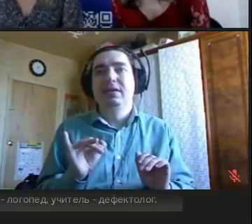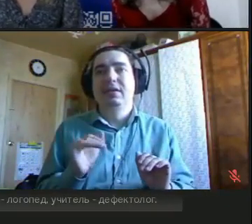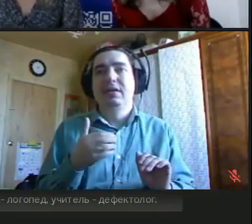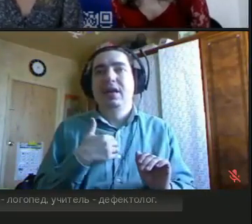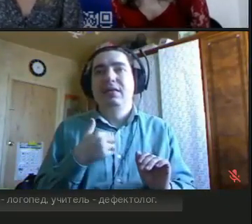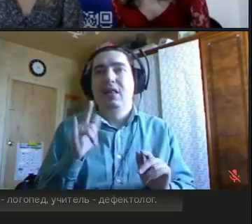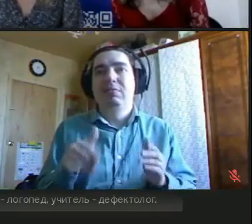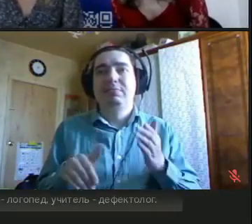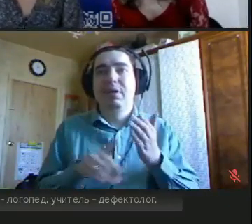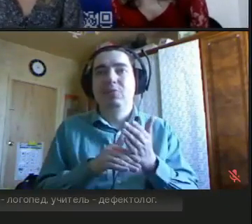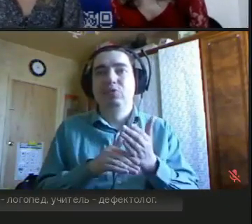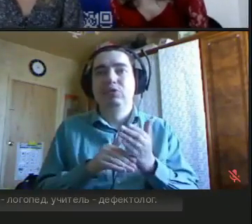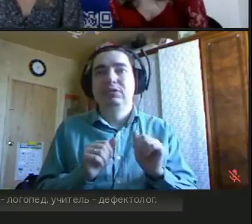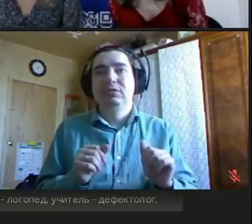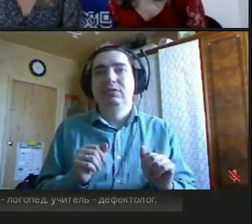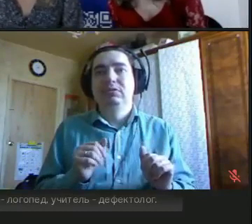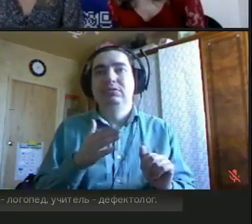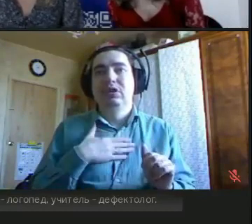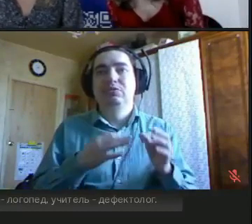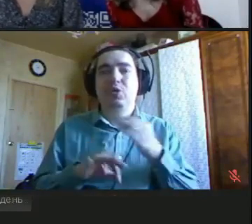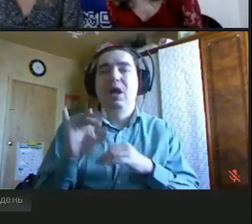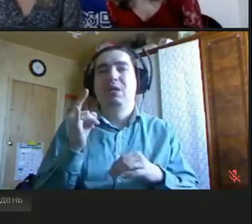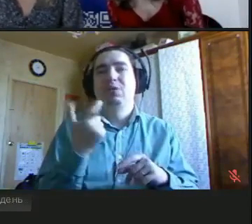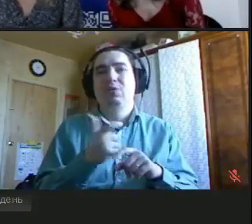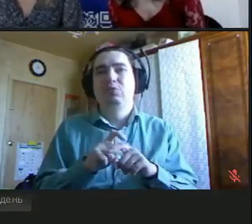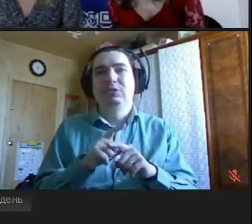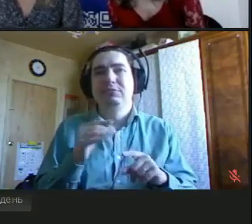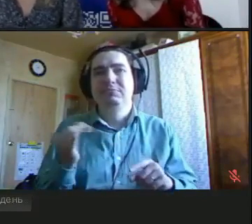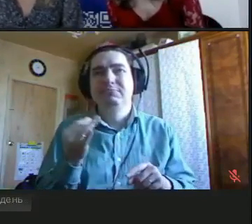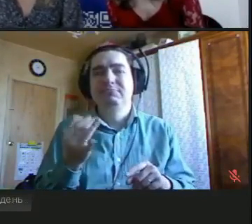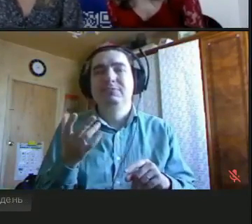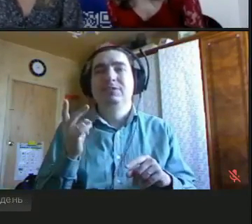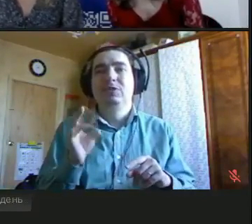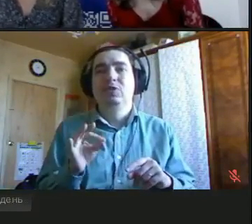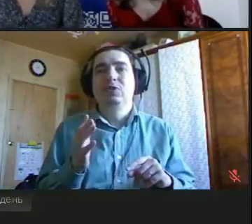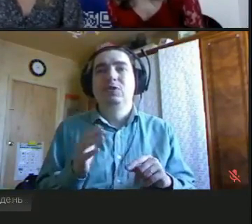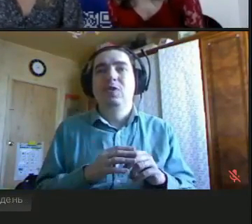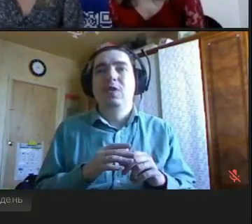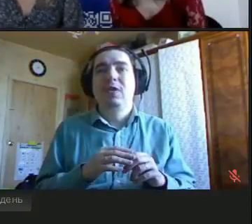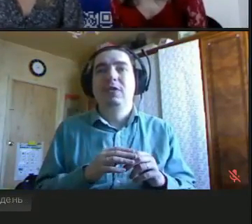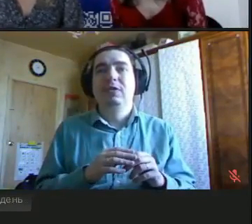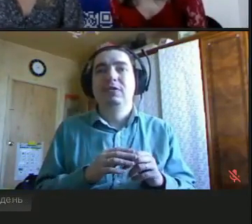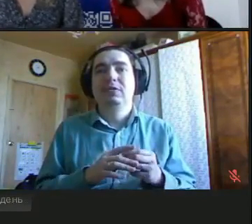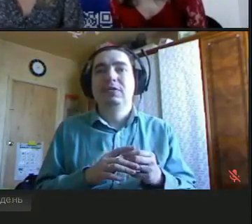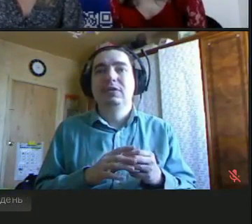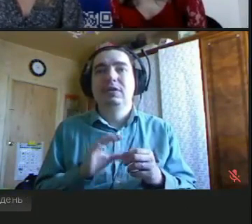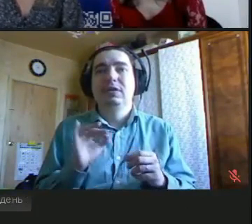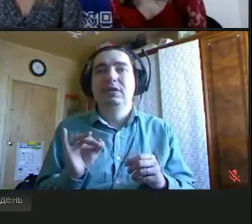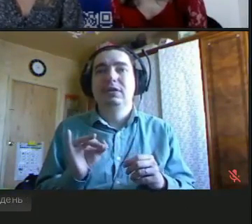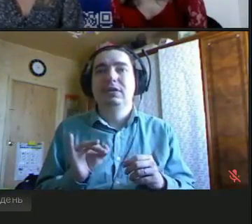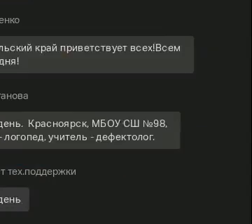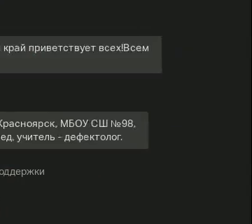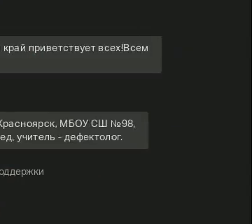помочь. Запрос был предельно простой, ребенок хочет куклу, и есть волонтер, который готов ребенку эту куклу купить. И эта